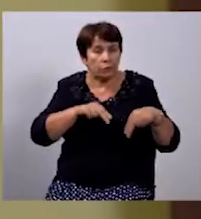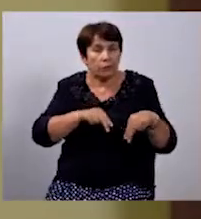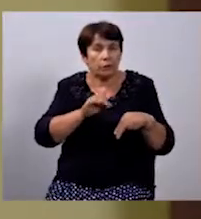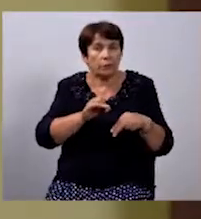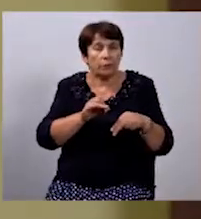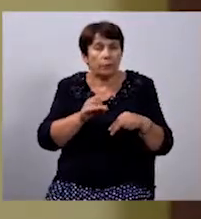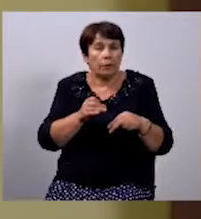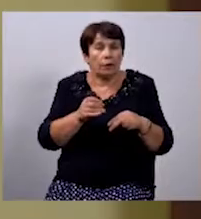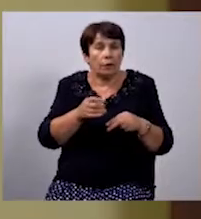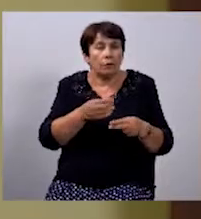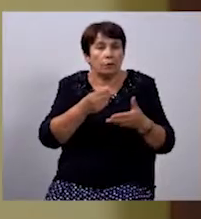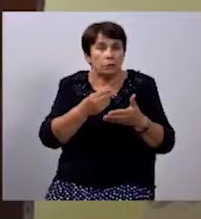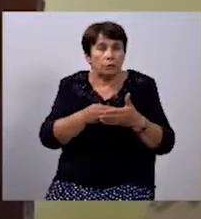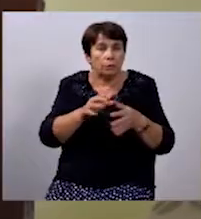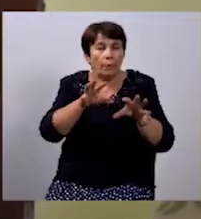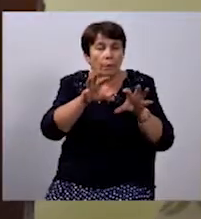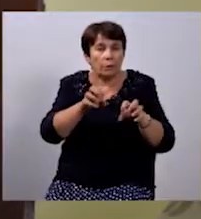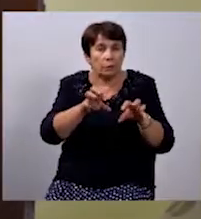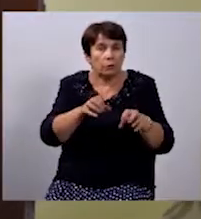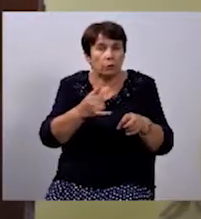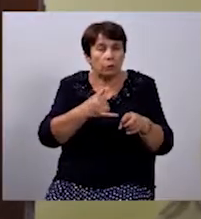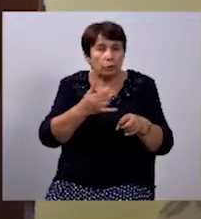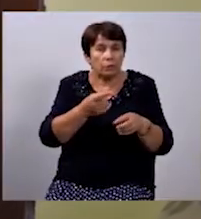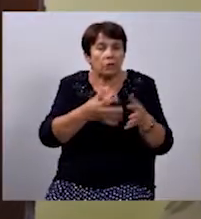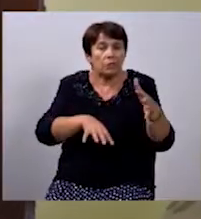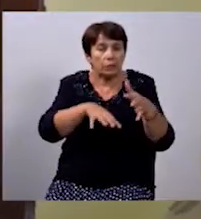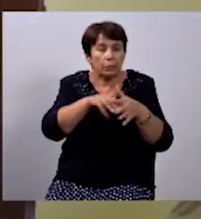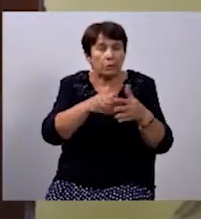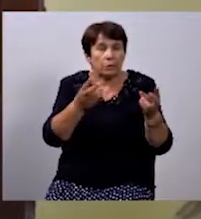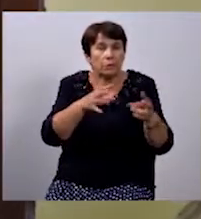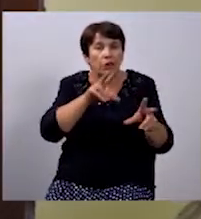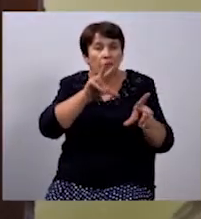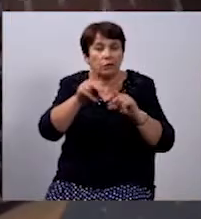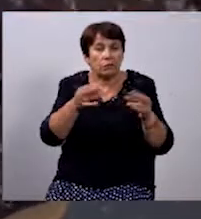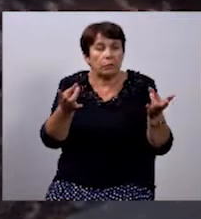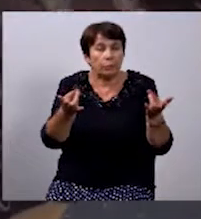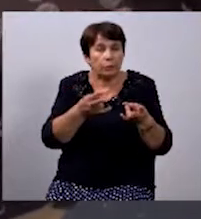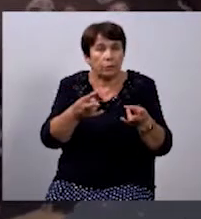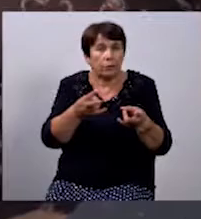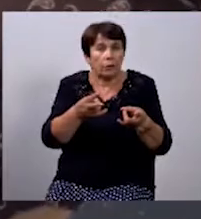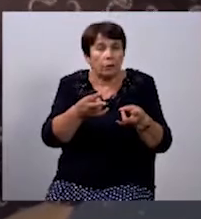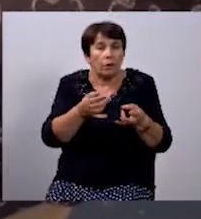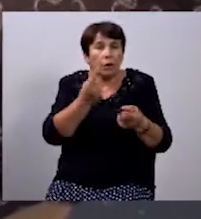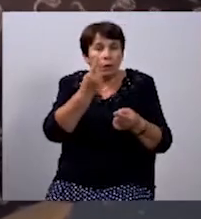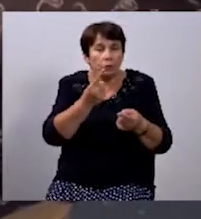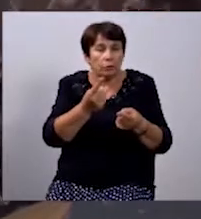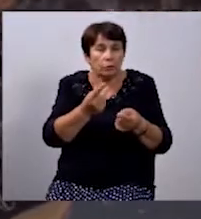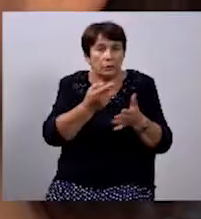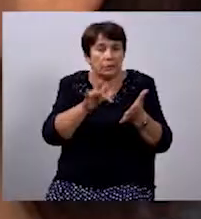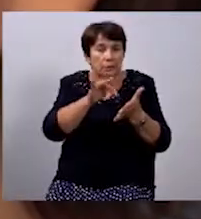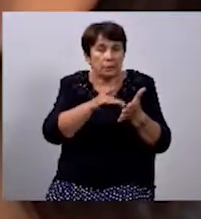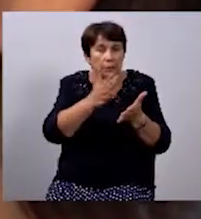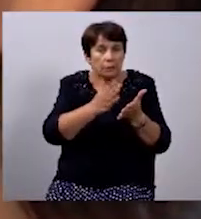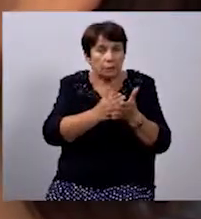Сталої ціни за сеанси масажу тут немає. Люди платять стільки, скільки вважають за потрібне, каже чоловік. Однією з відвідувачок центру стала